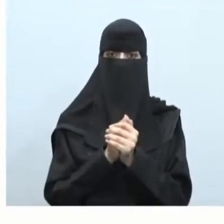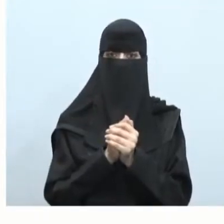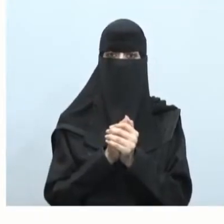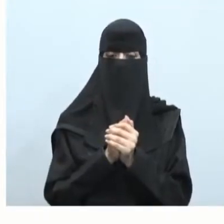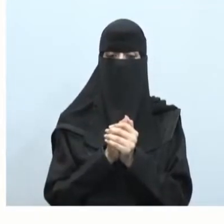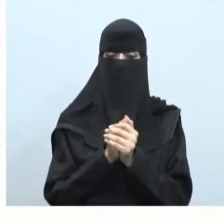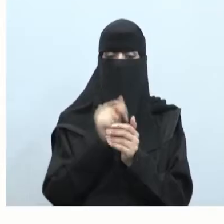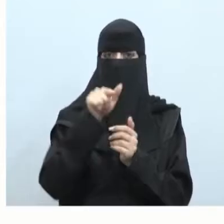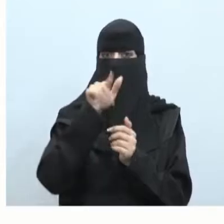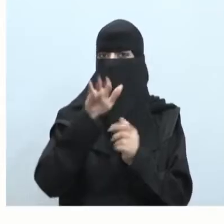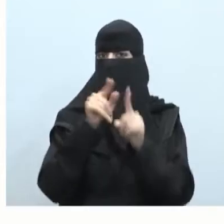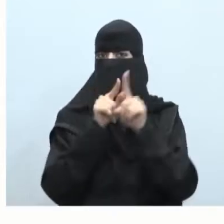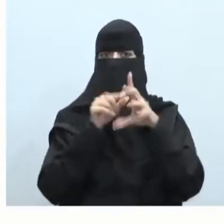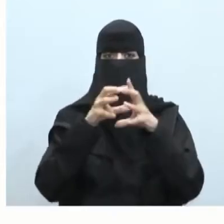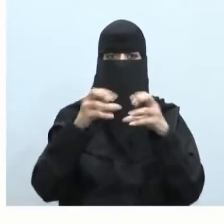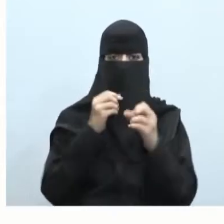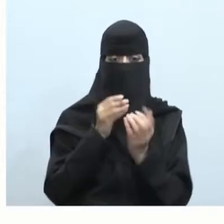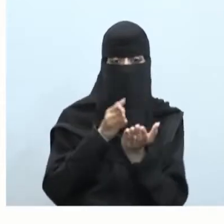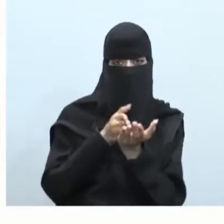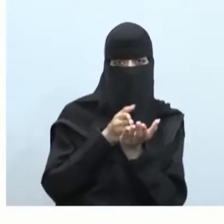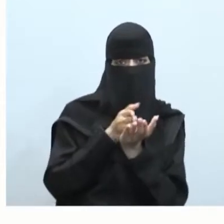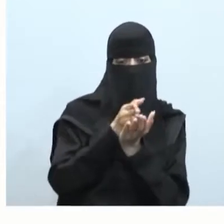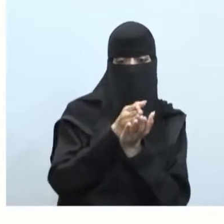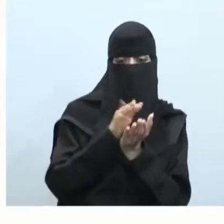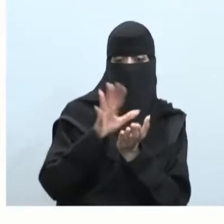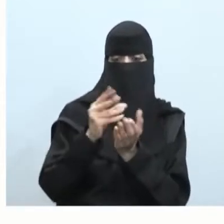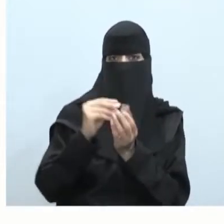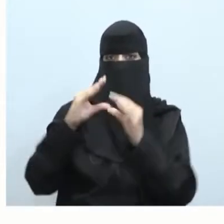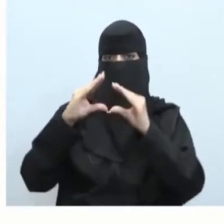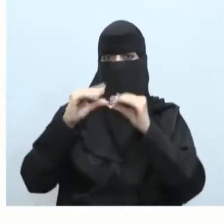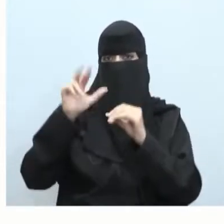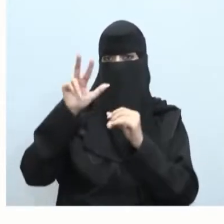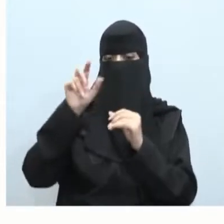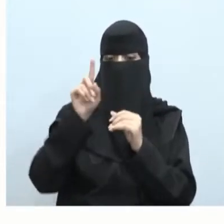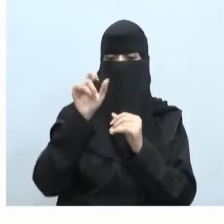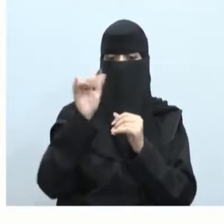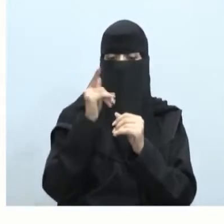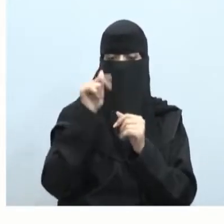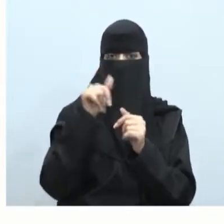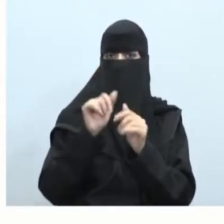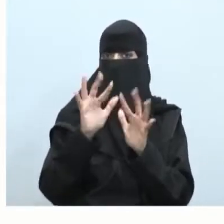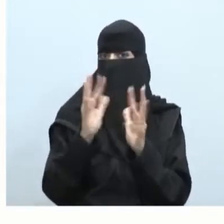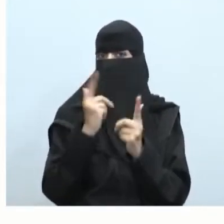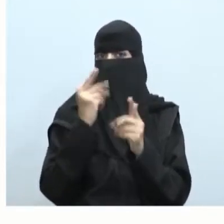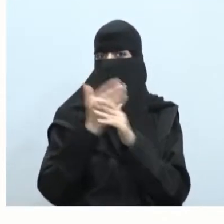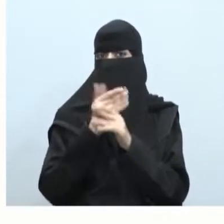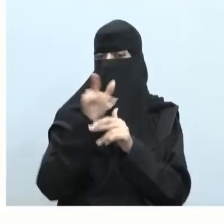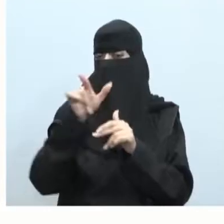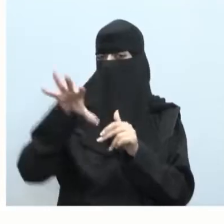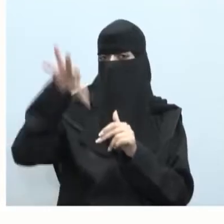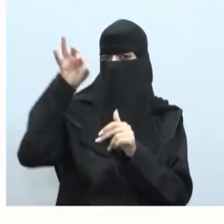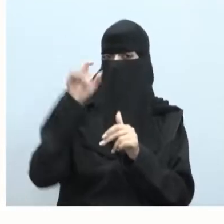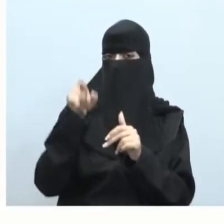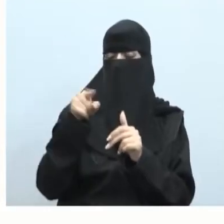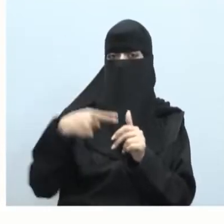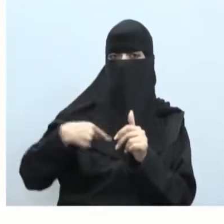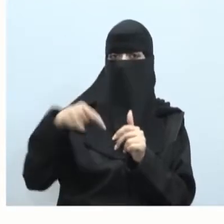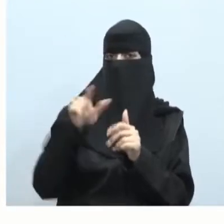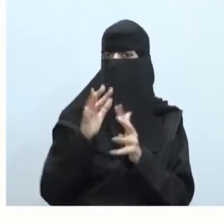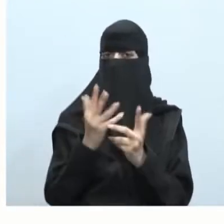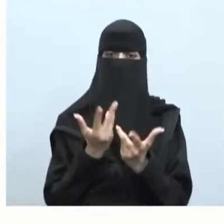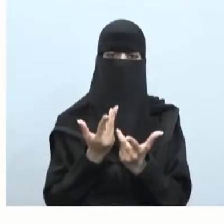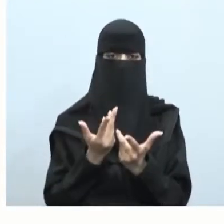السكة اللبنية ولكن لماذا سمى العرب هذه